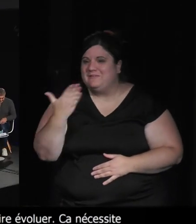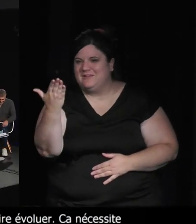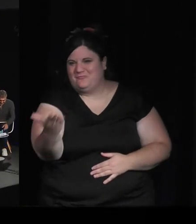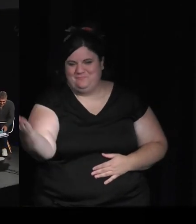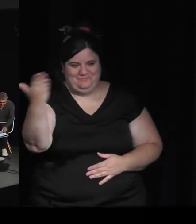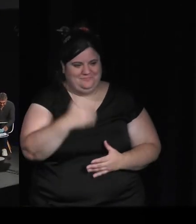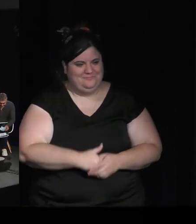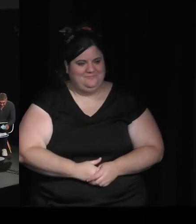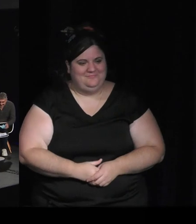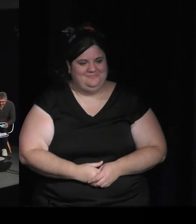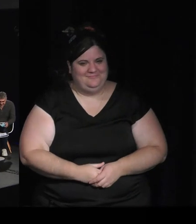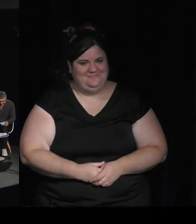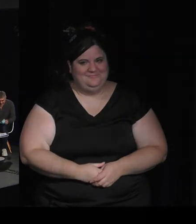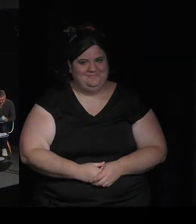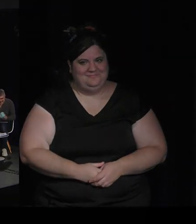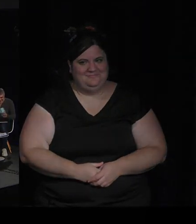Applaudissements.